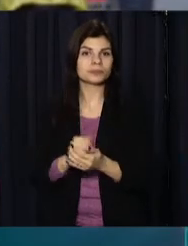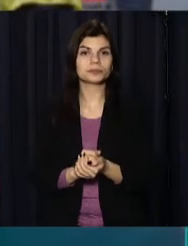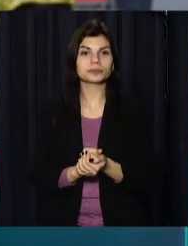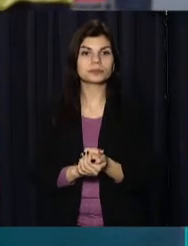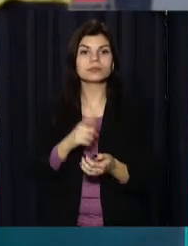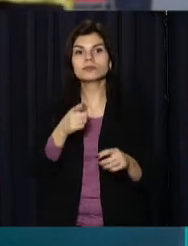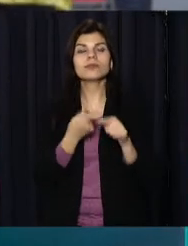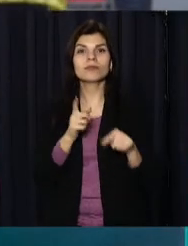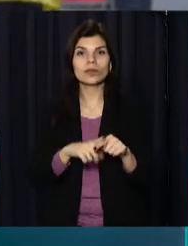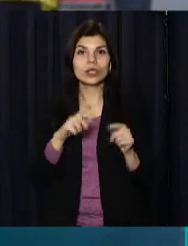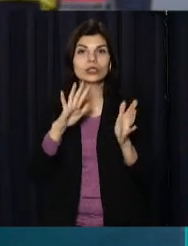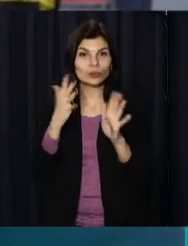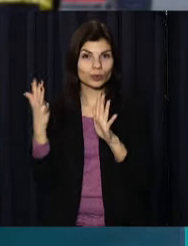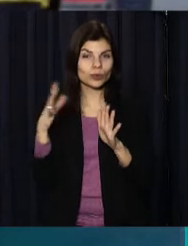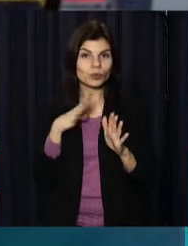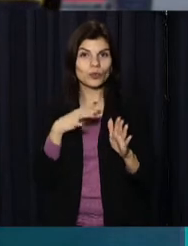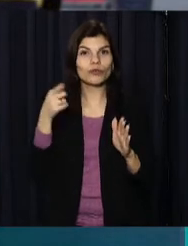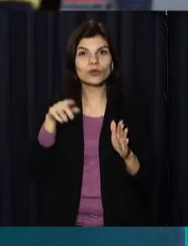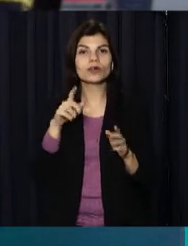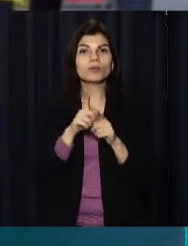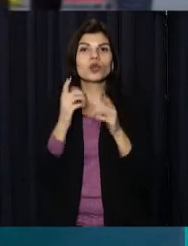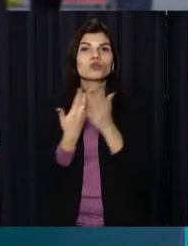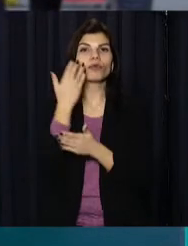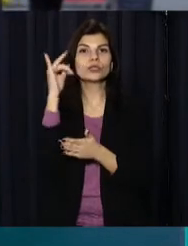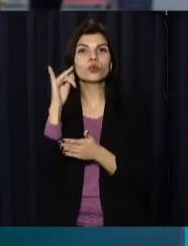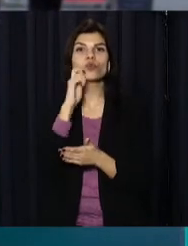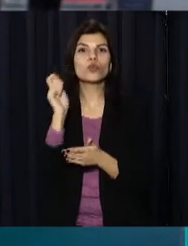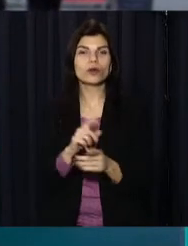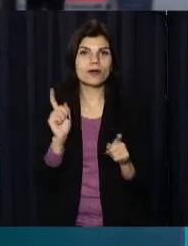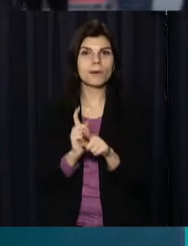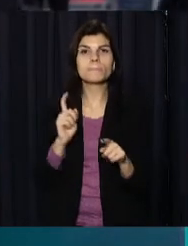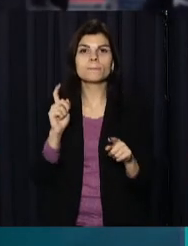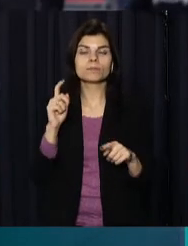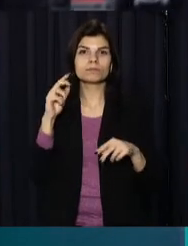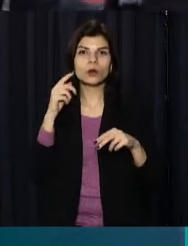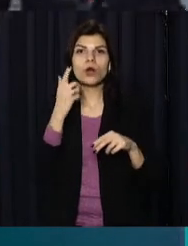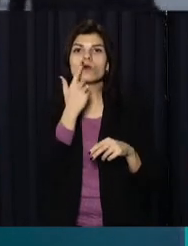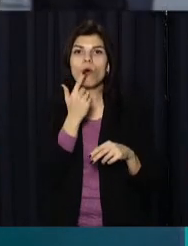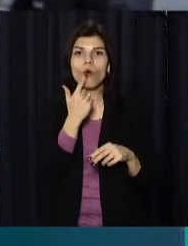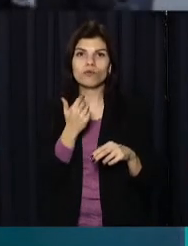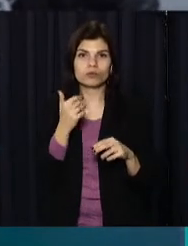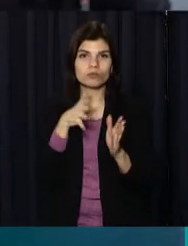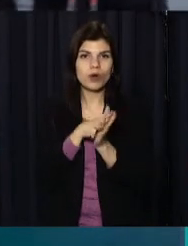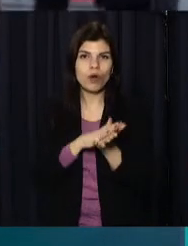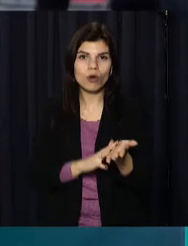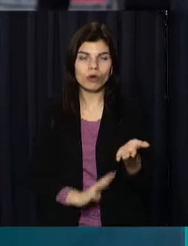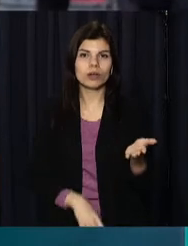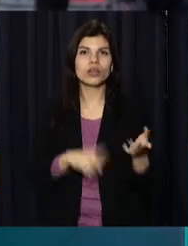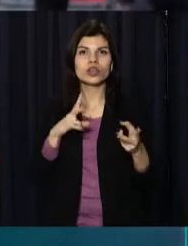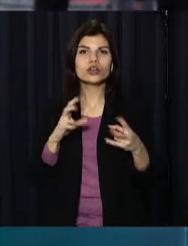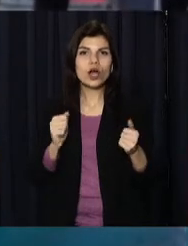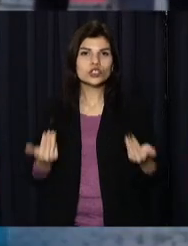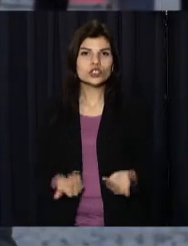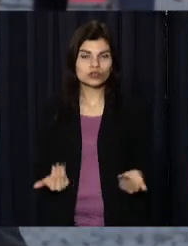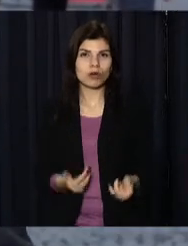на зламі історії. Саме тоді будувалась новітня історія України. Будувалась кров'ю, будувалась на життях